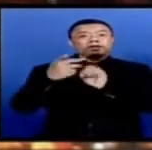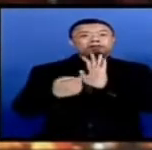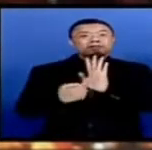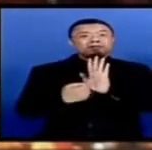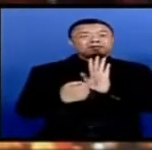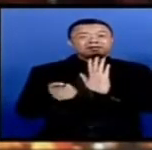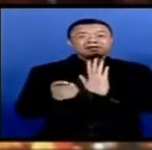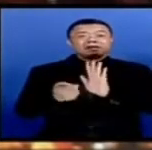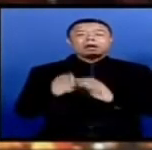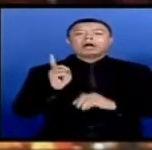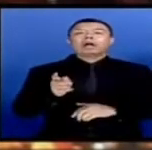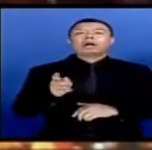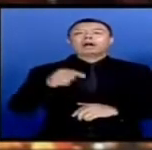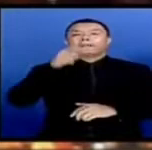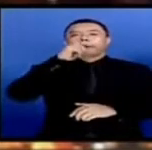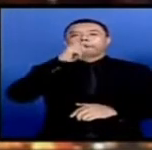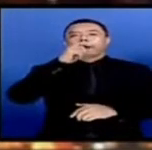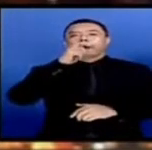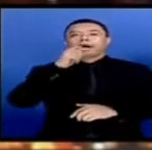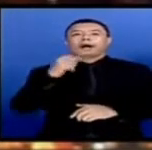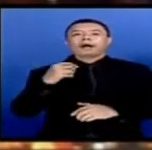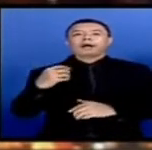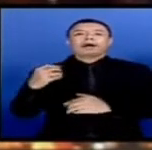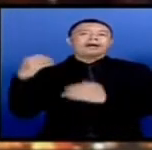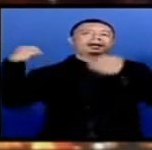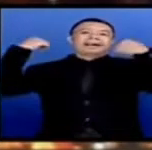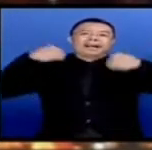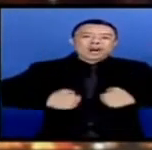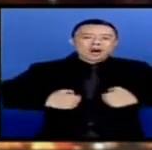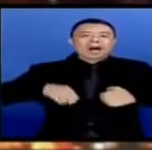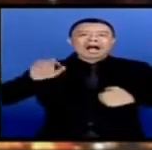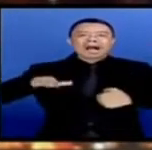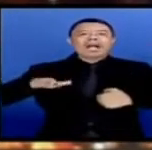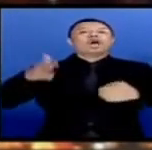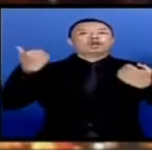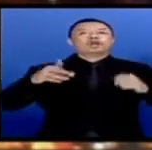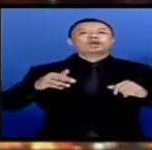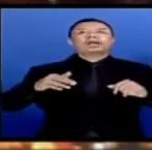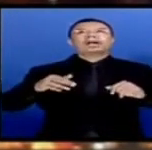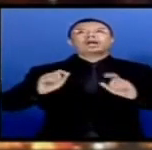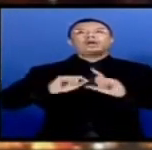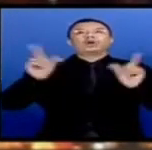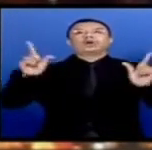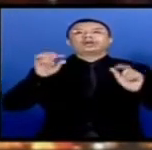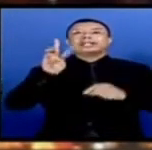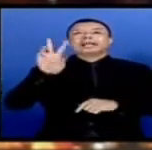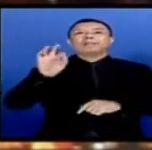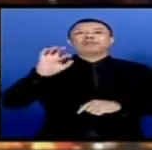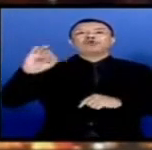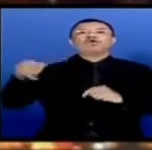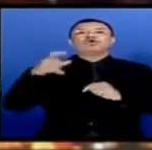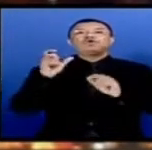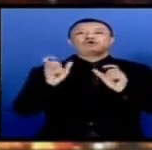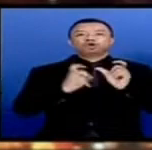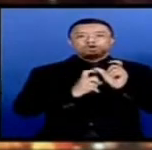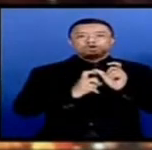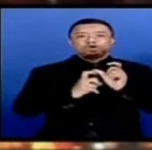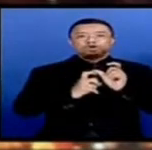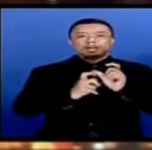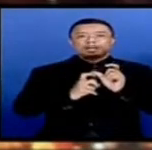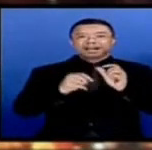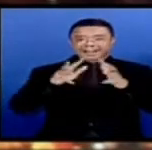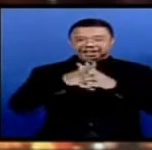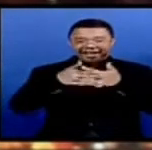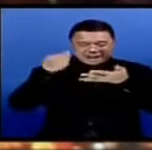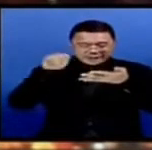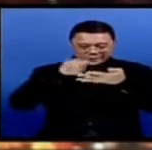memperlihatkan seorang bapak menggendong anak remajanya yang khatam 30 juz Al-Quran. Ekspresi itu spontanitas sebagai